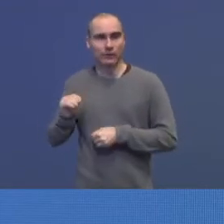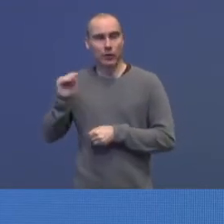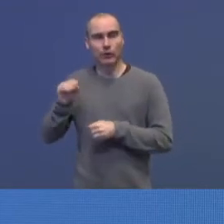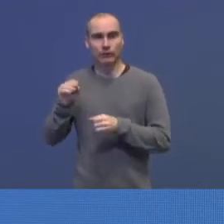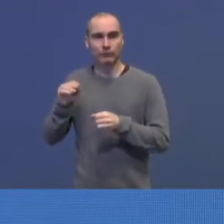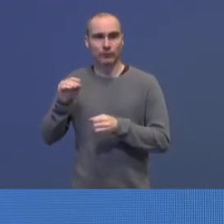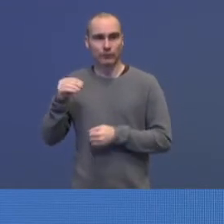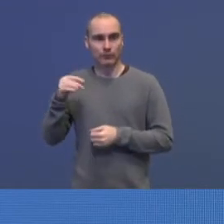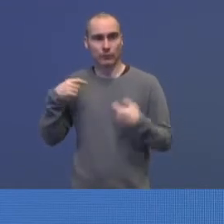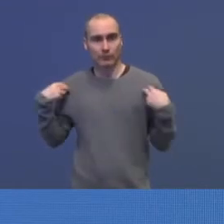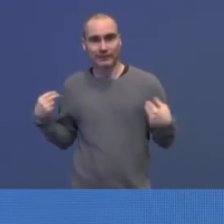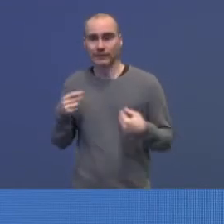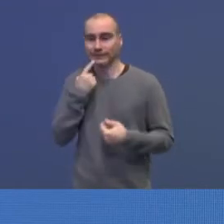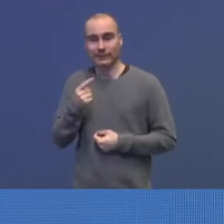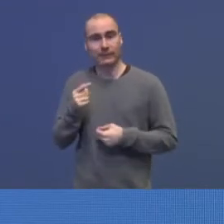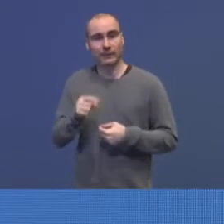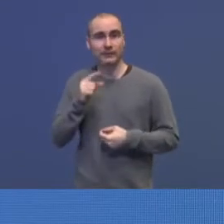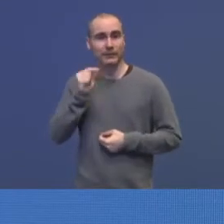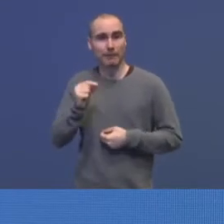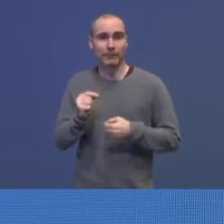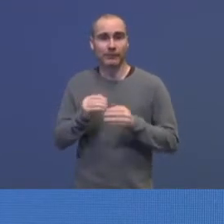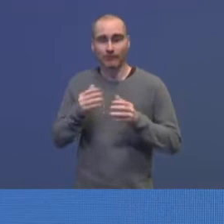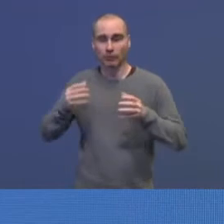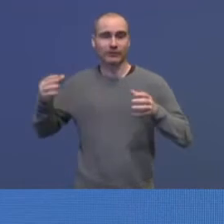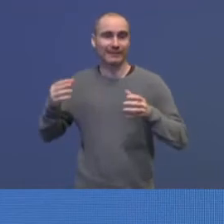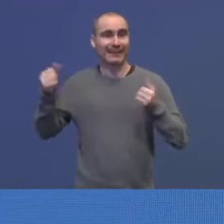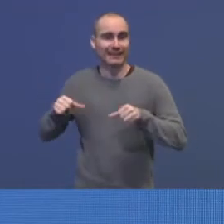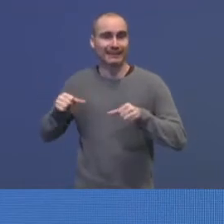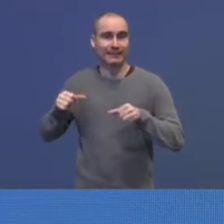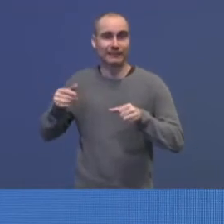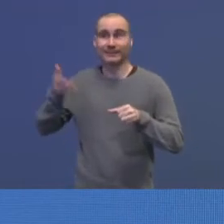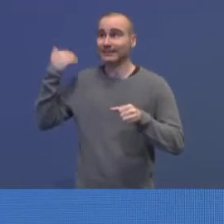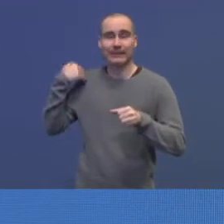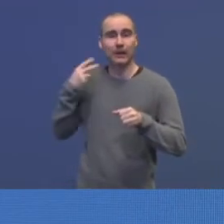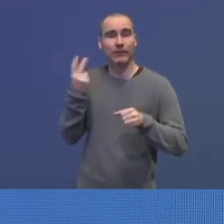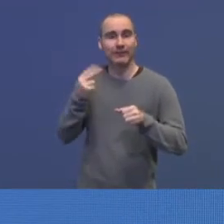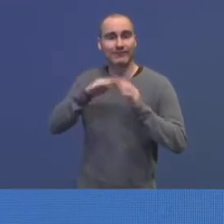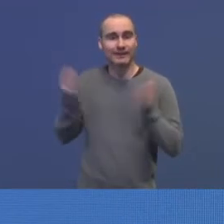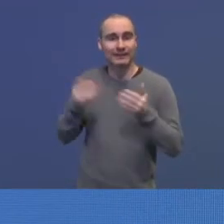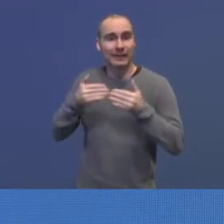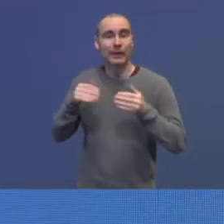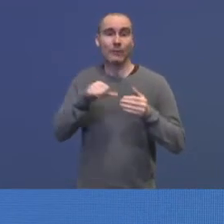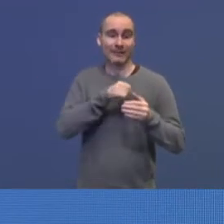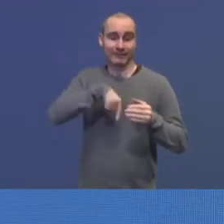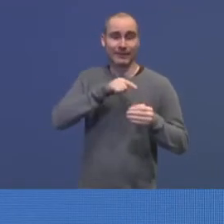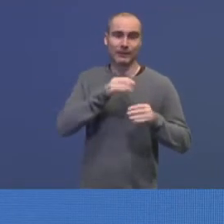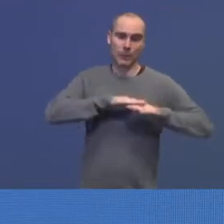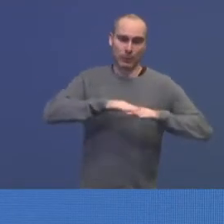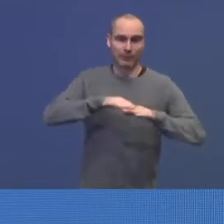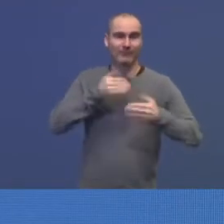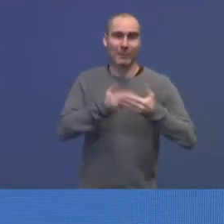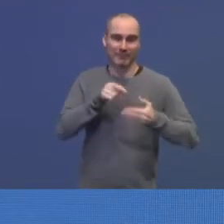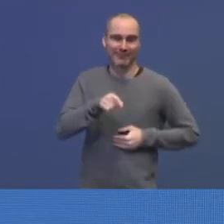flyktingkrisen etter 2. verdenskrig. Og hvis vi skulle ha hatt beredskap for det i Norge, i en normal